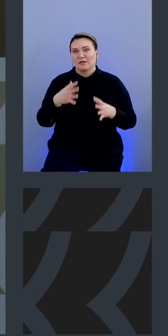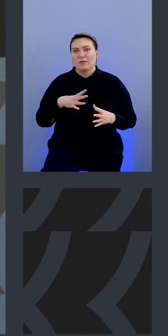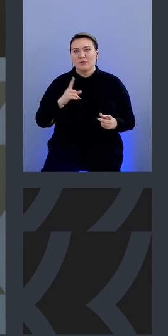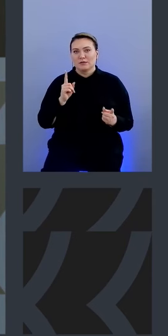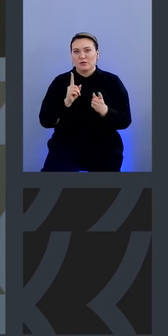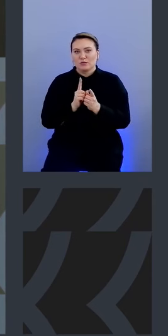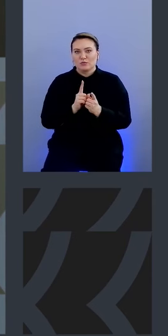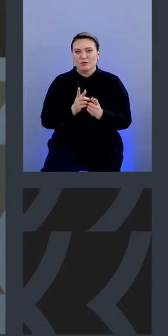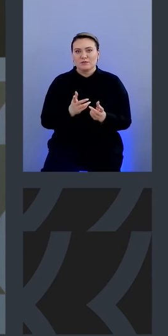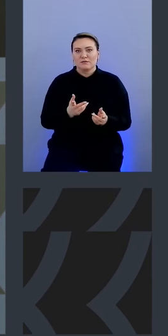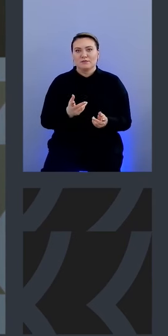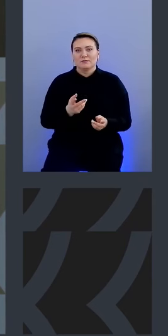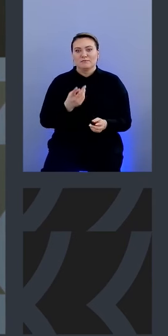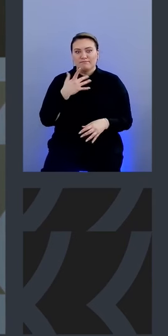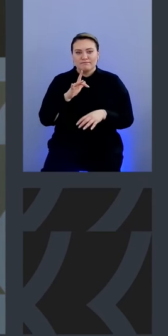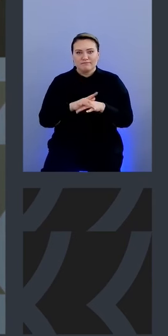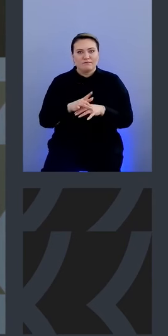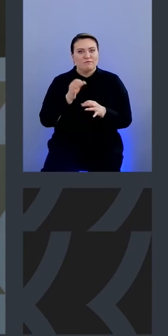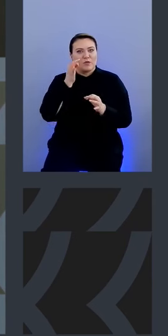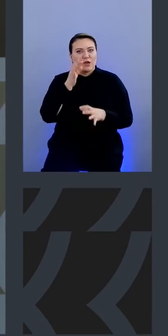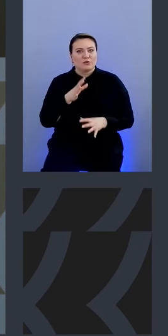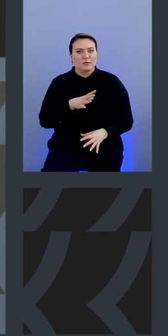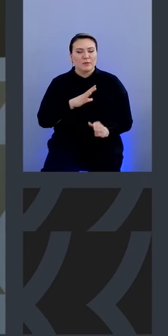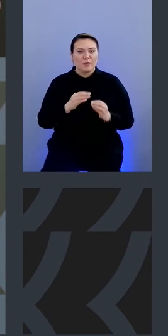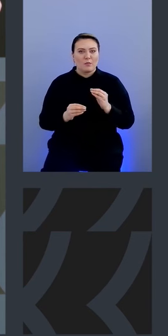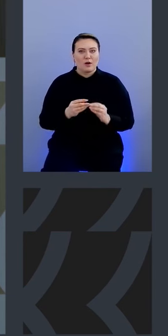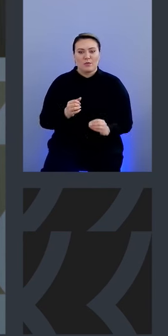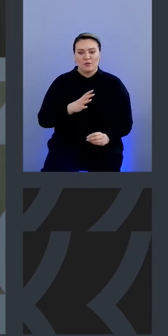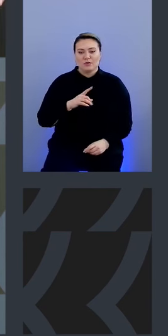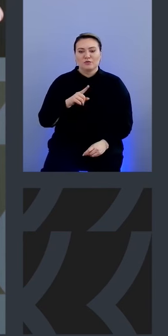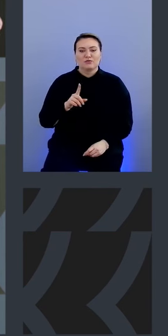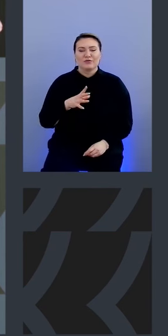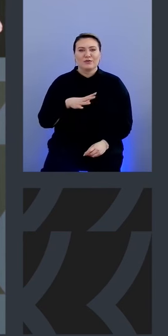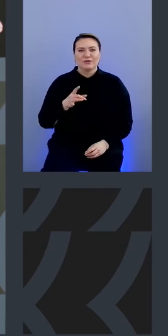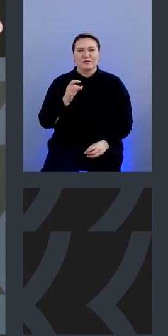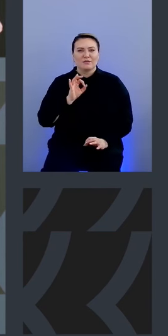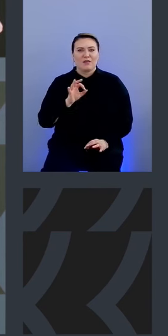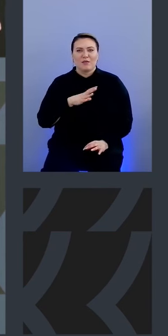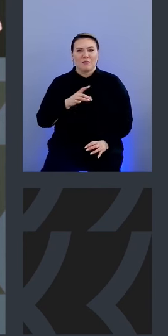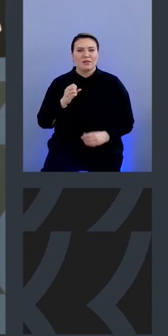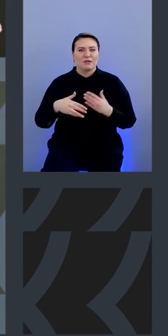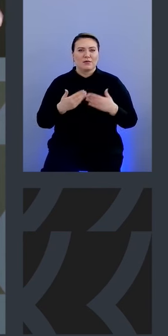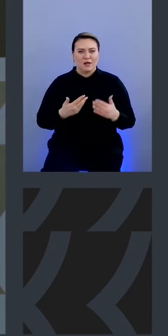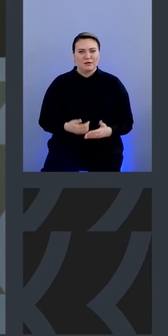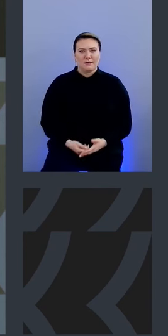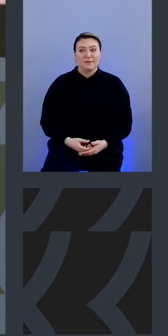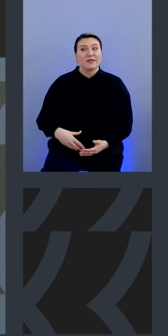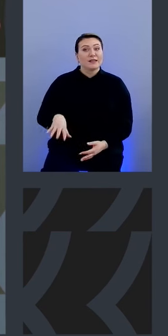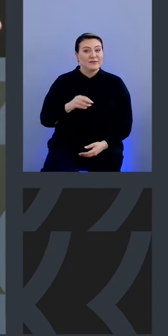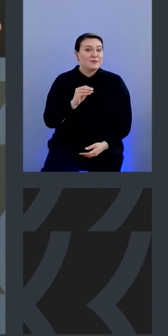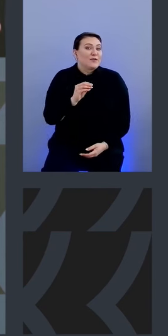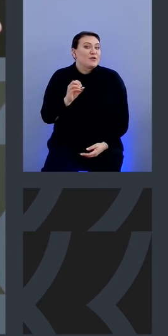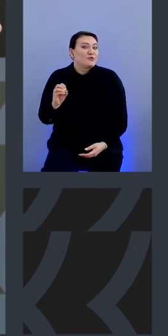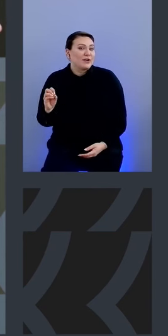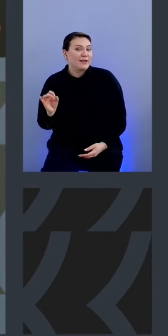столкнулись которые не ожидали вот еще из того что не озвучено на на слайдах всем же интересно